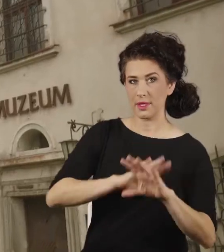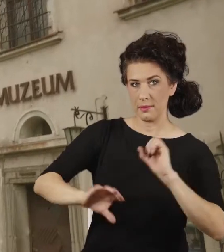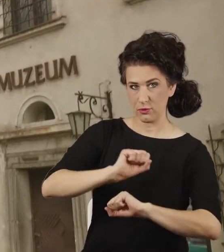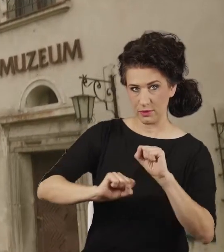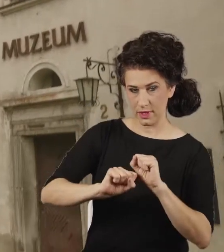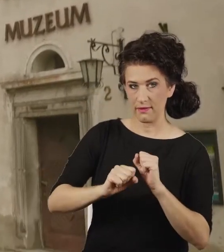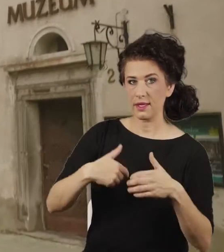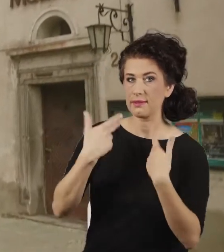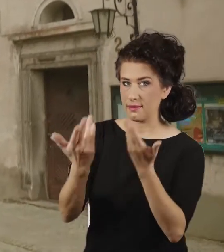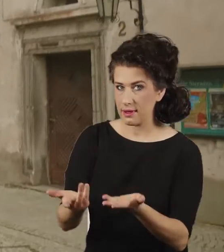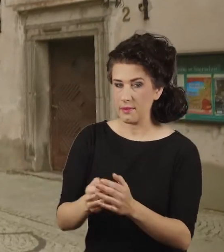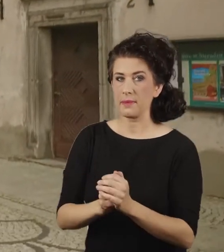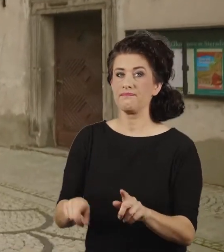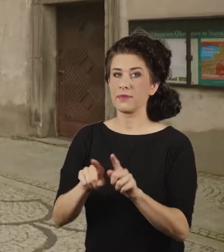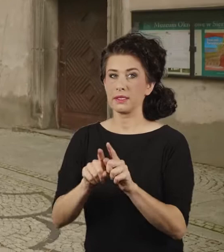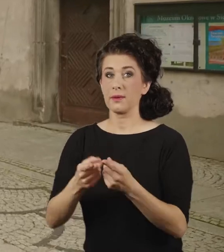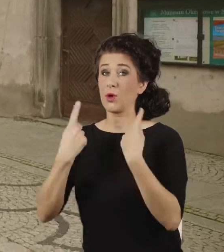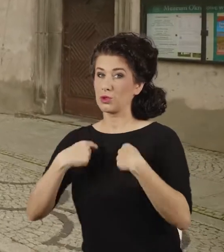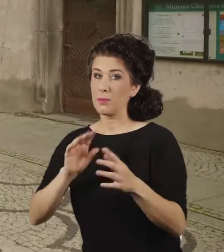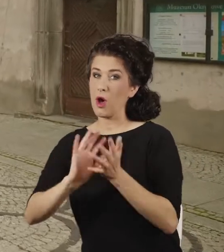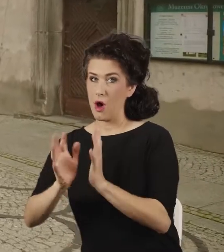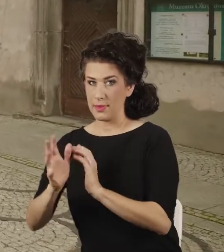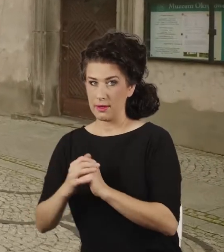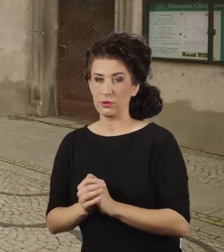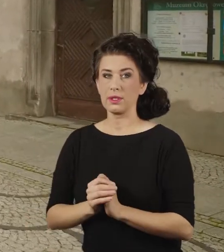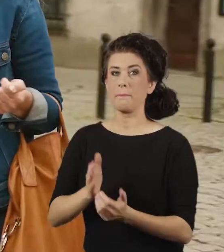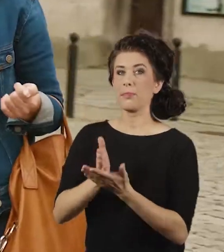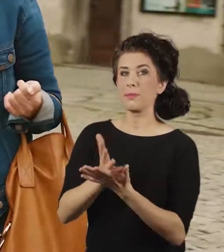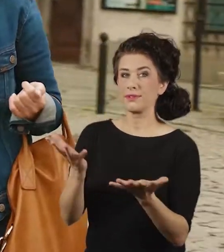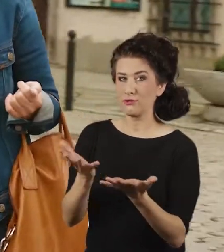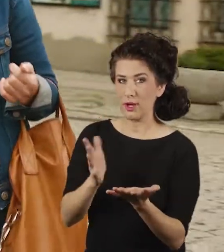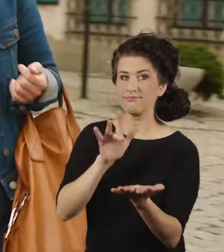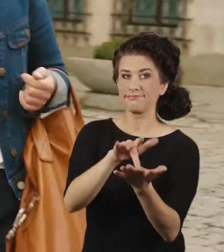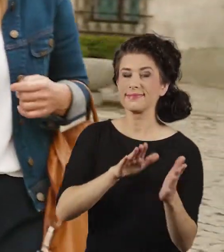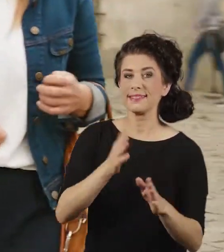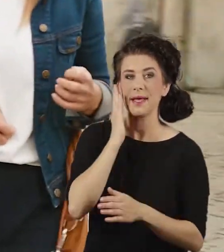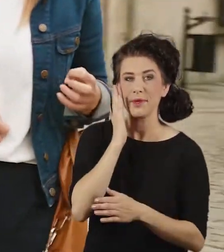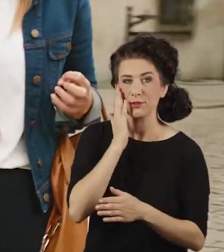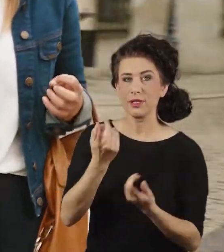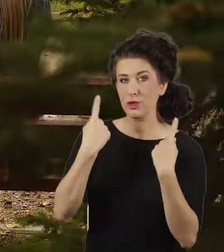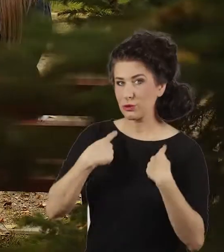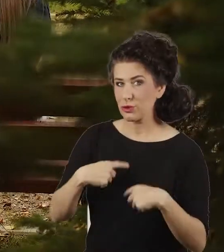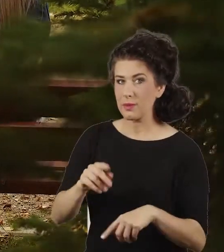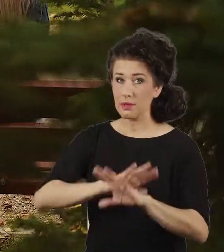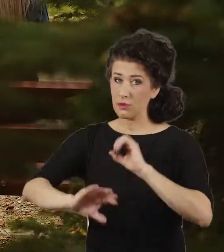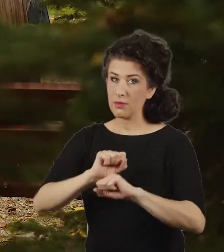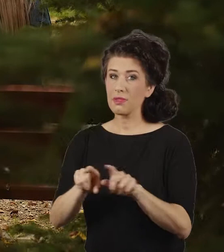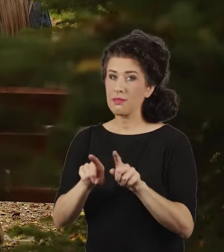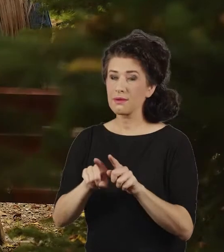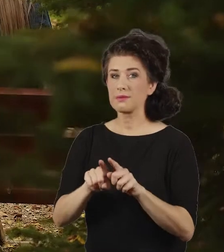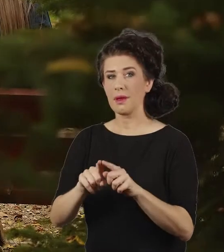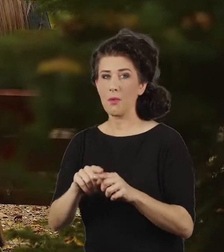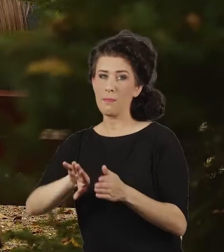osoby niepełnosprawnej oraz usługi opiekuńcze. Pomoc odbywa się w miejscu zamieszkania takiej osoby. Ponadto